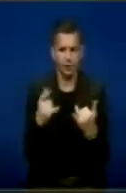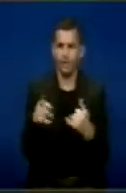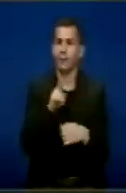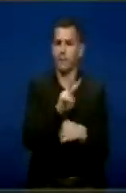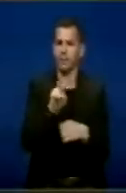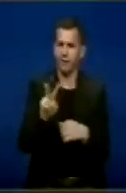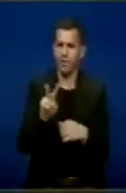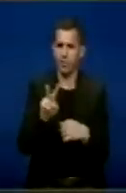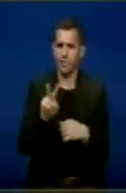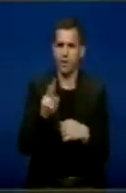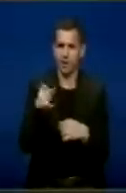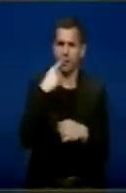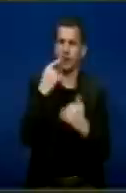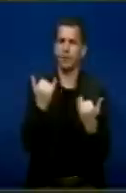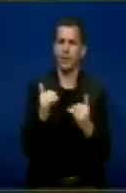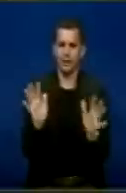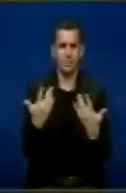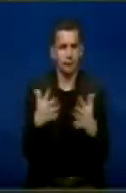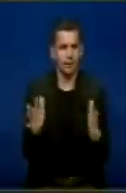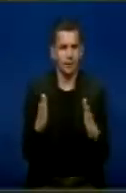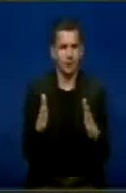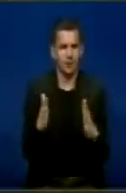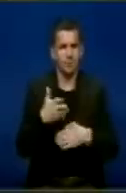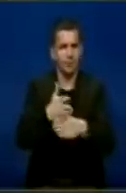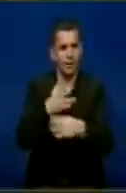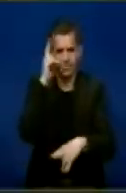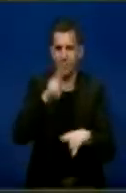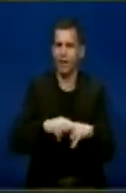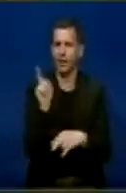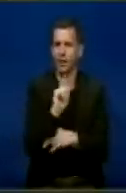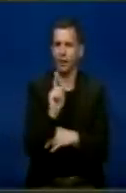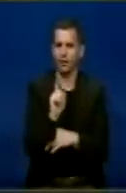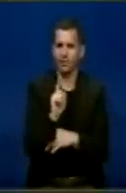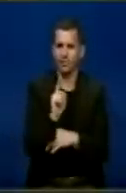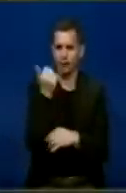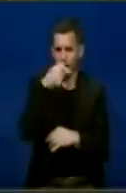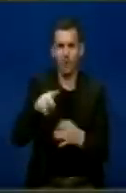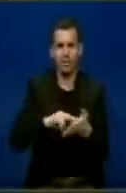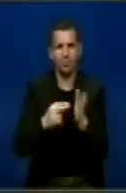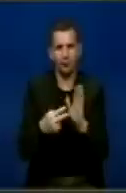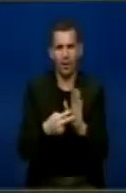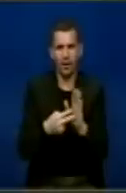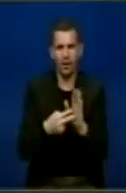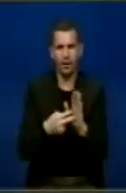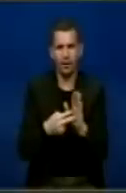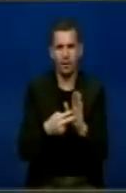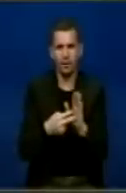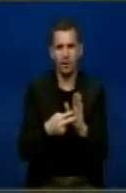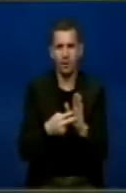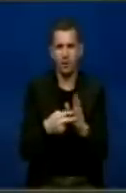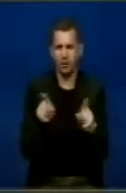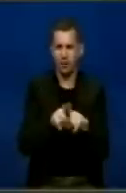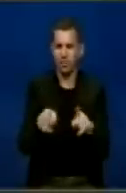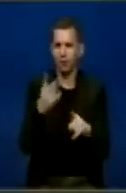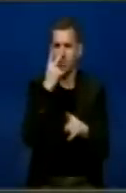të vendosje, për e thëm tash e ka të pamundur që ta përkra këtë plan, për shkak se këtë plan është kryekput njërën anë